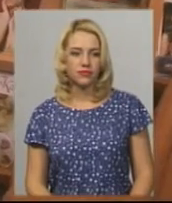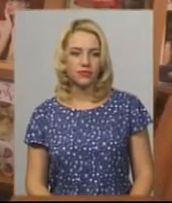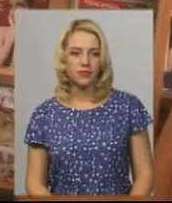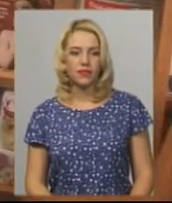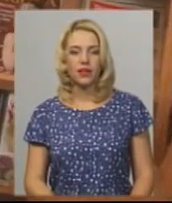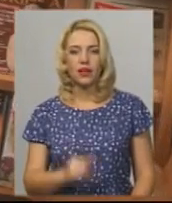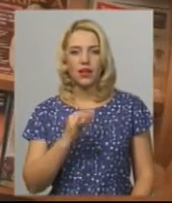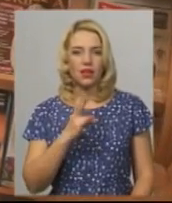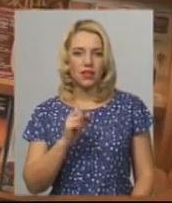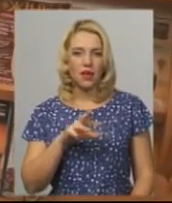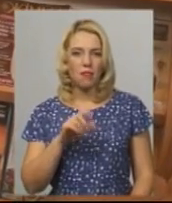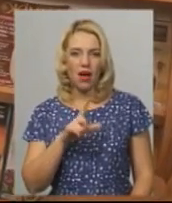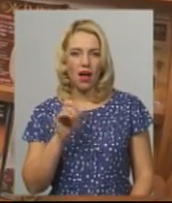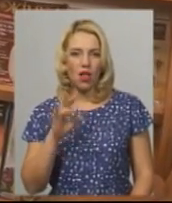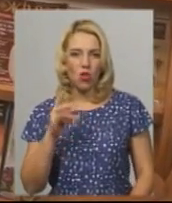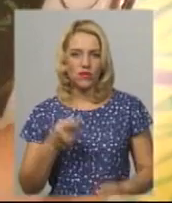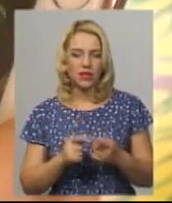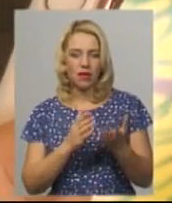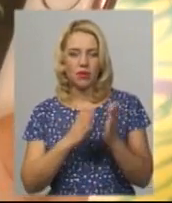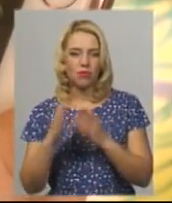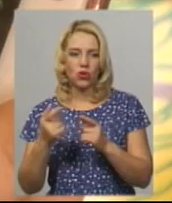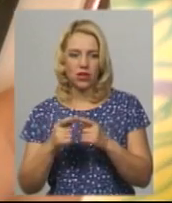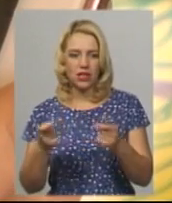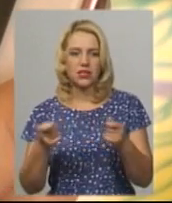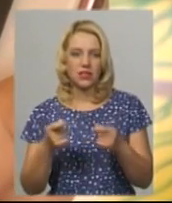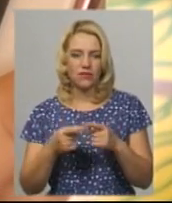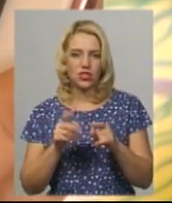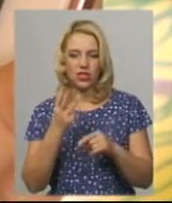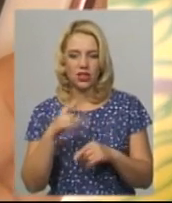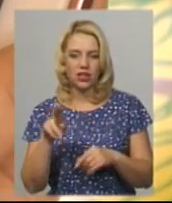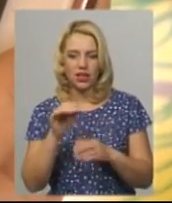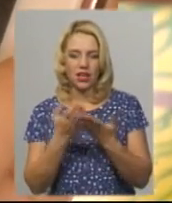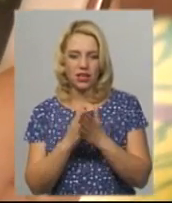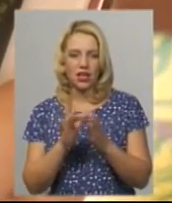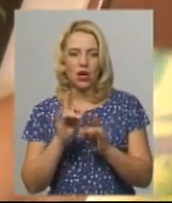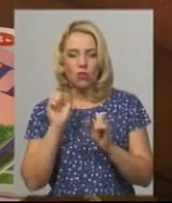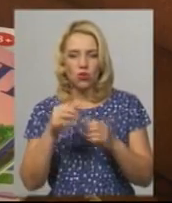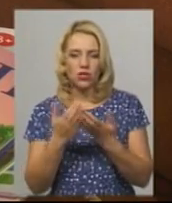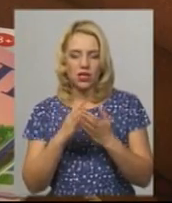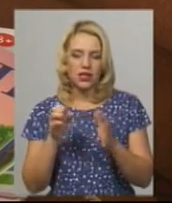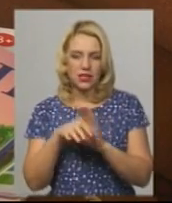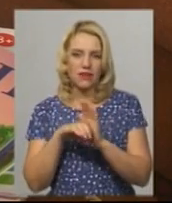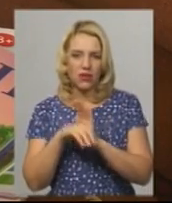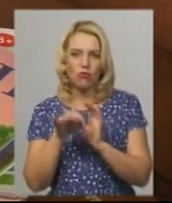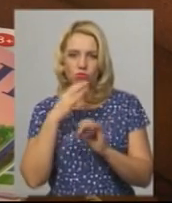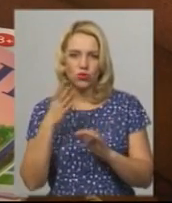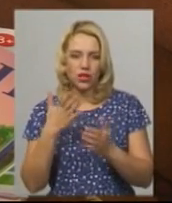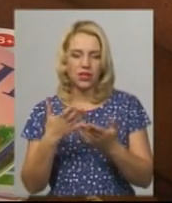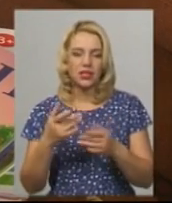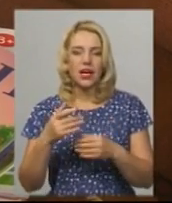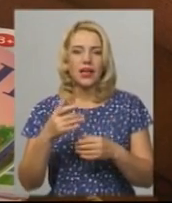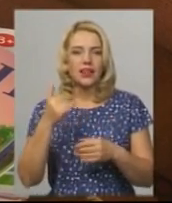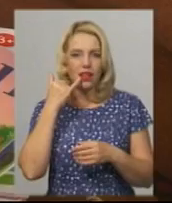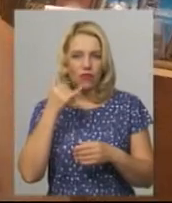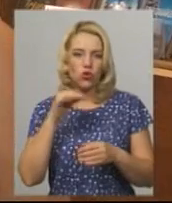Інна Михайловська, бібліотекар та завідуюча локацією 3D книгами, розповідає, книги можна завантажити у будь-який телефон, і користуватися зможуть